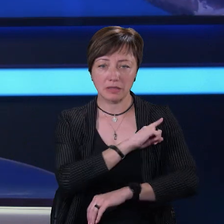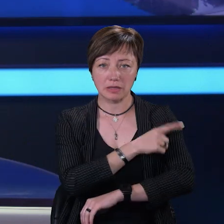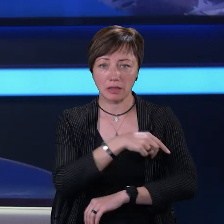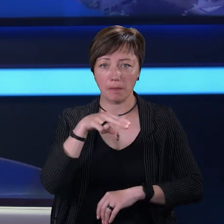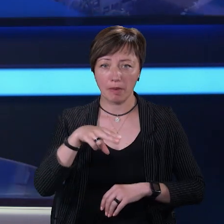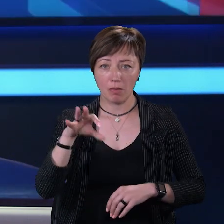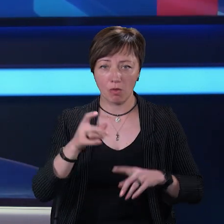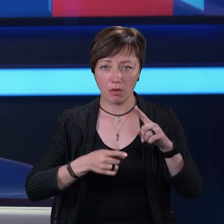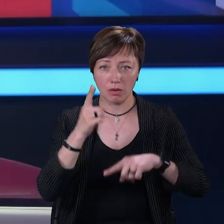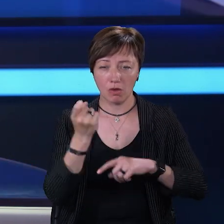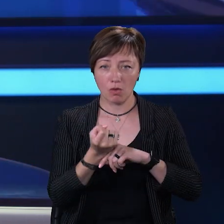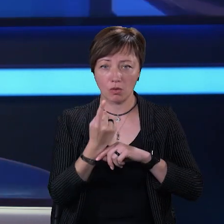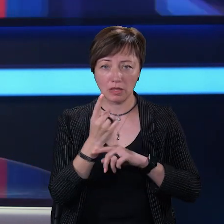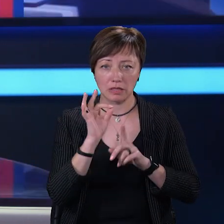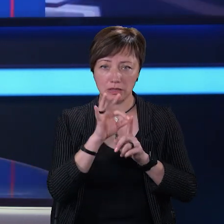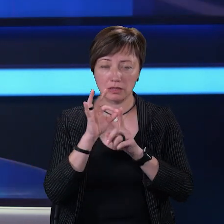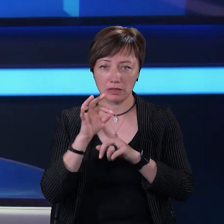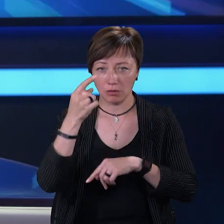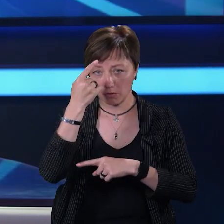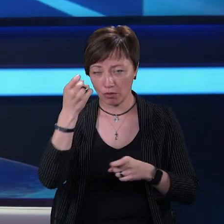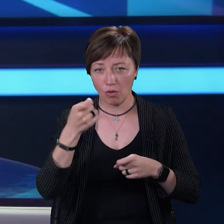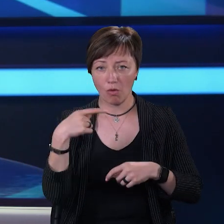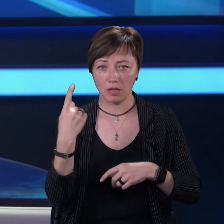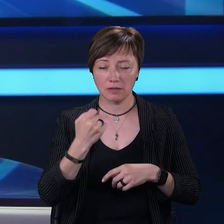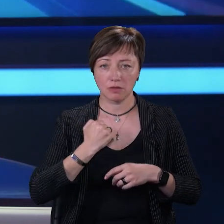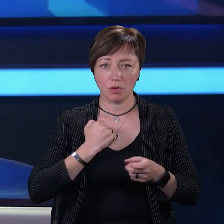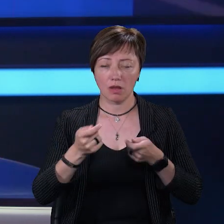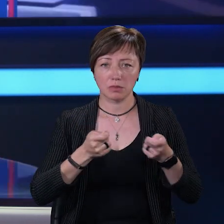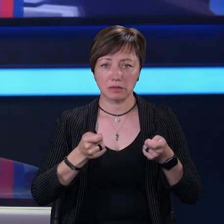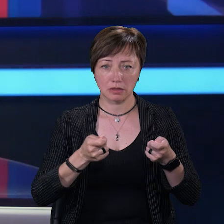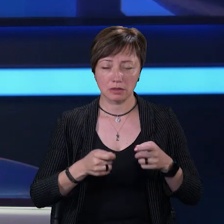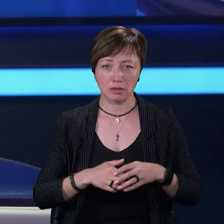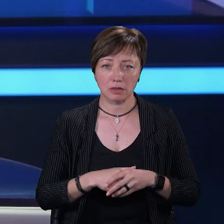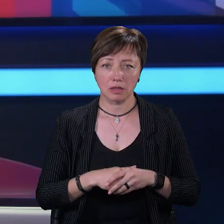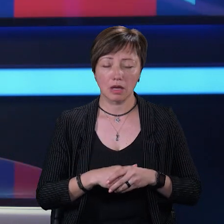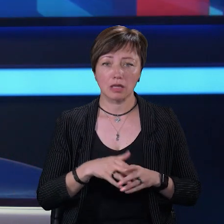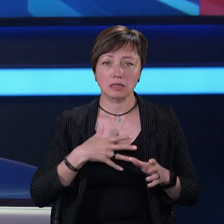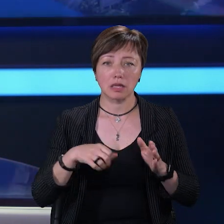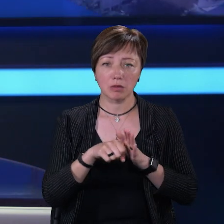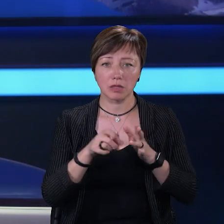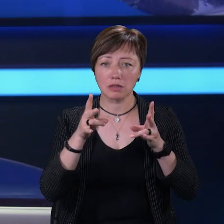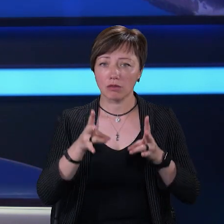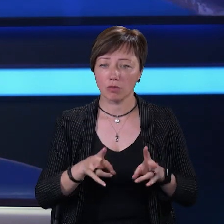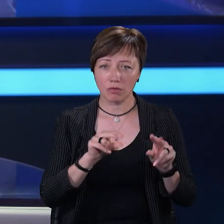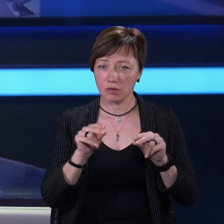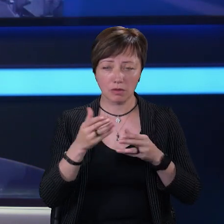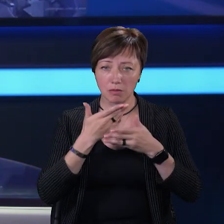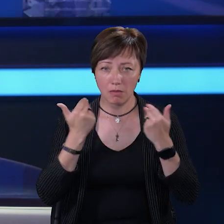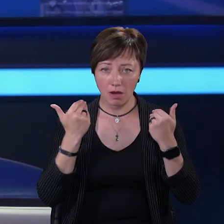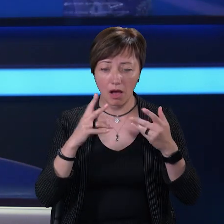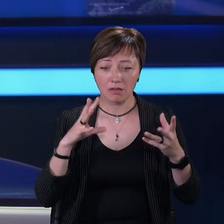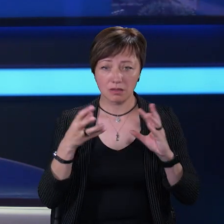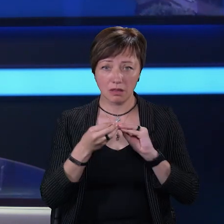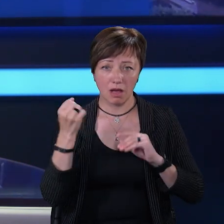ППО знищили 11 сілей, повідомили в обласній військовій адміністрації. Загиблих та травмованих немає, але